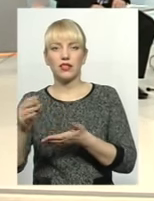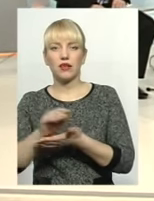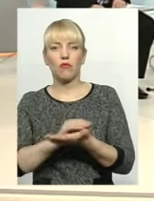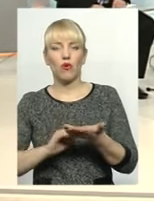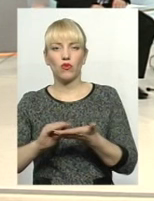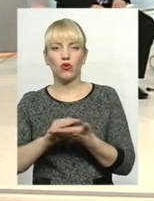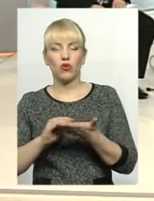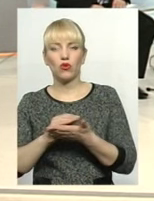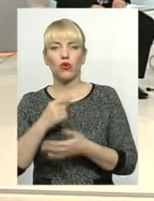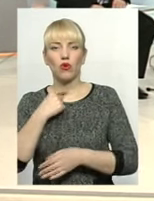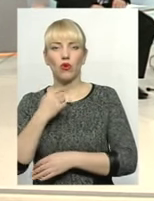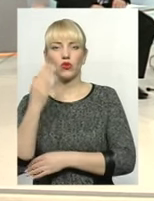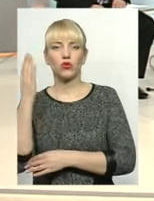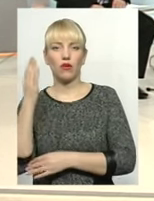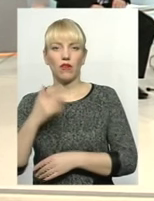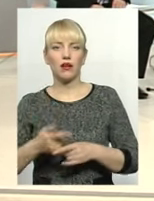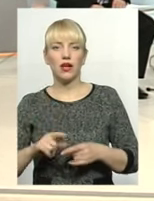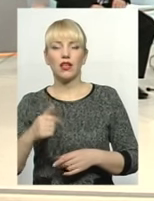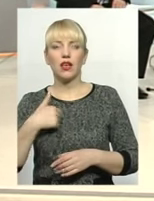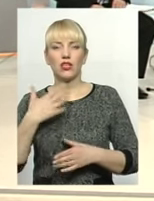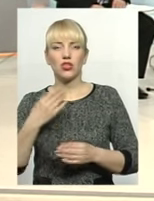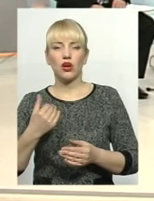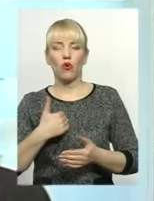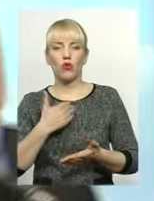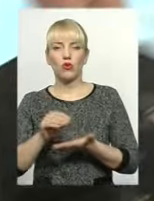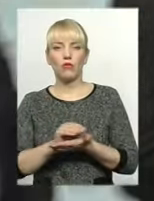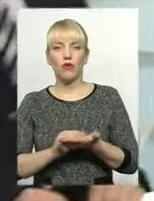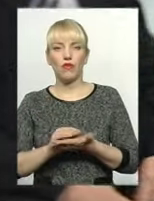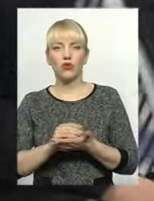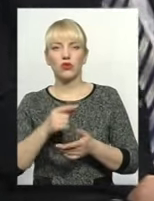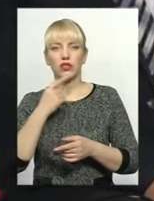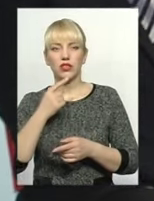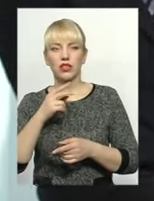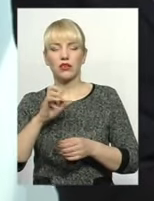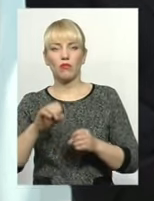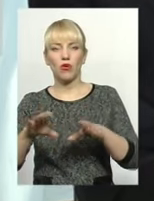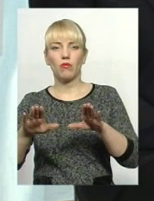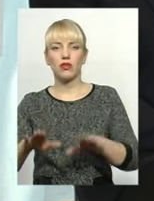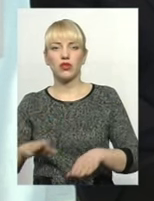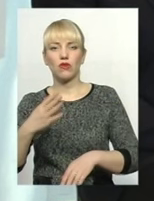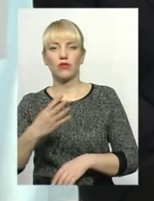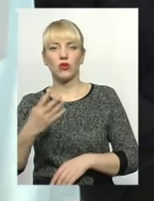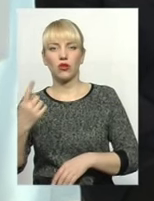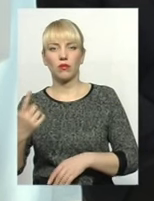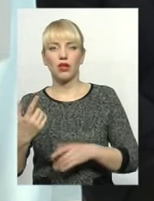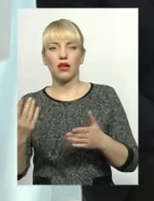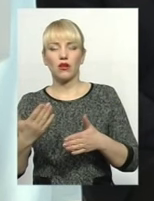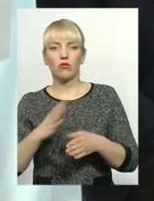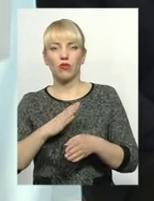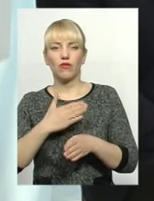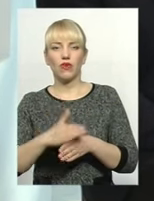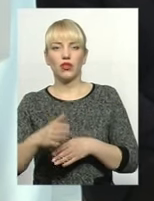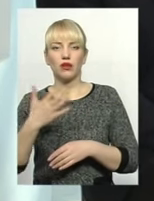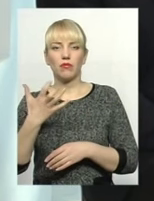Повторного голосування. Я хочу повернути ще декілька слів, сказати про постанову 41, якою виділено 500 мільйонів гривень